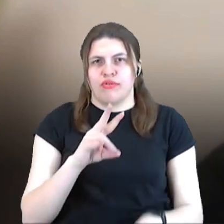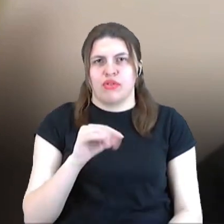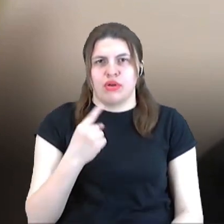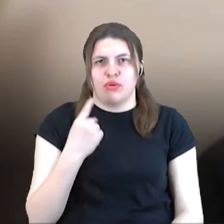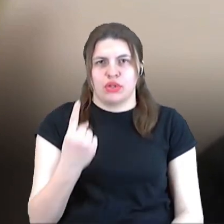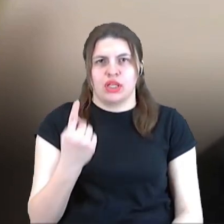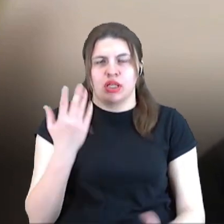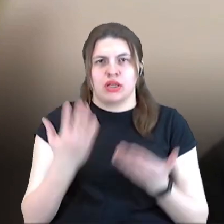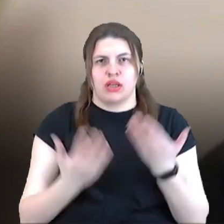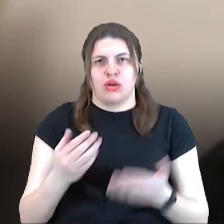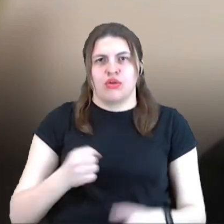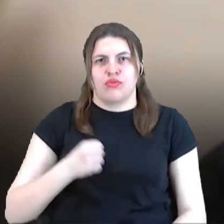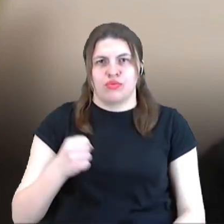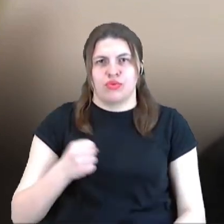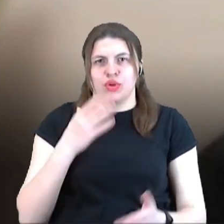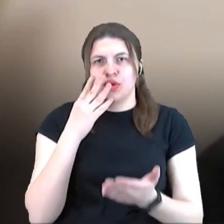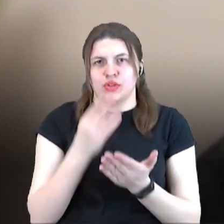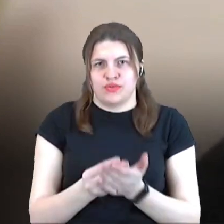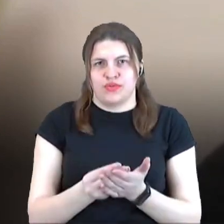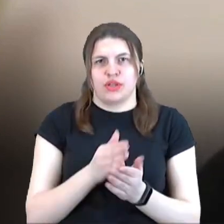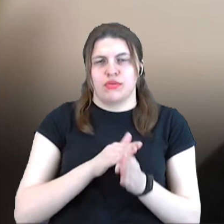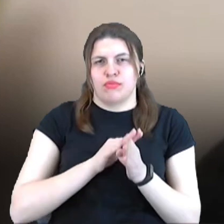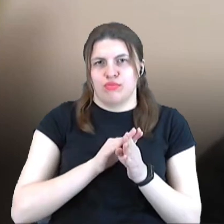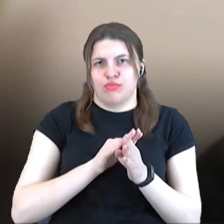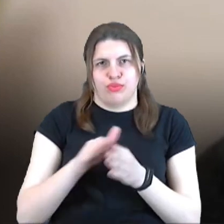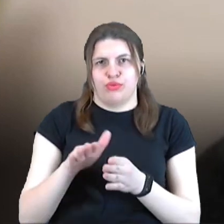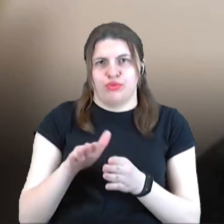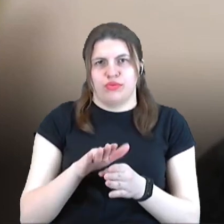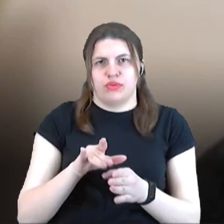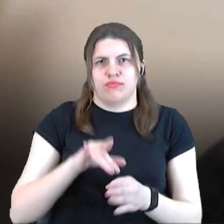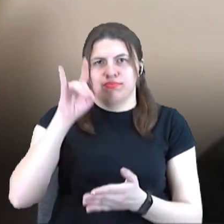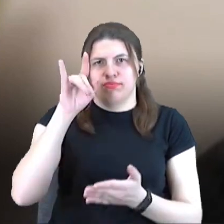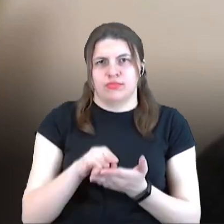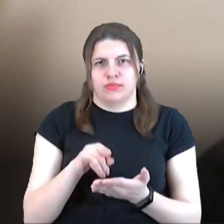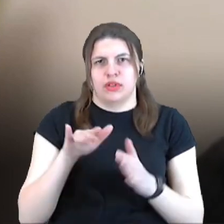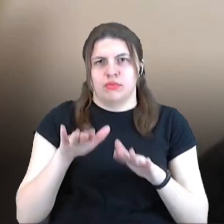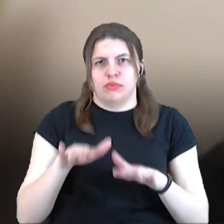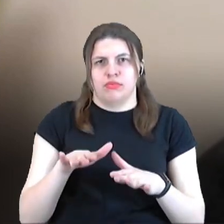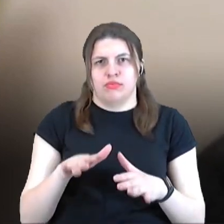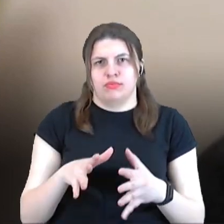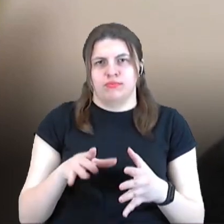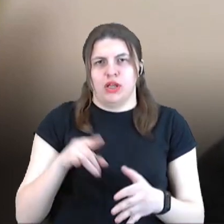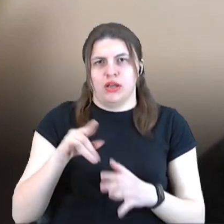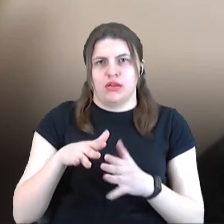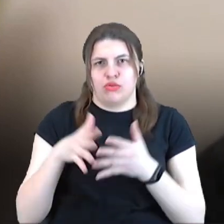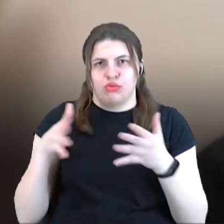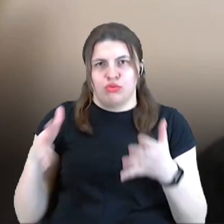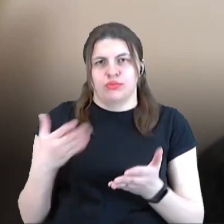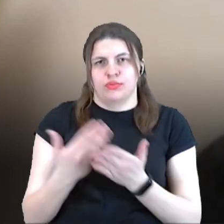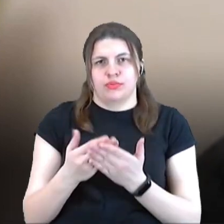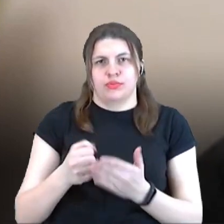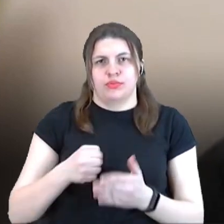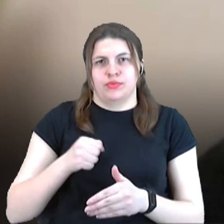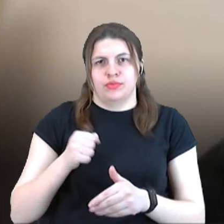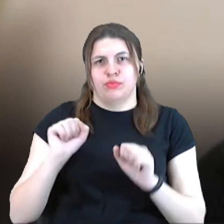військові будуть мати свій повноцінний злітно-посадковий майданчик чи навіть цілий аеродром, тоді вони зможуть фактично віддати